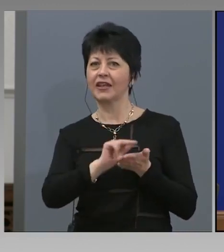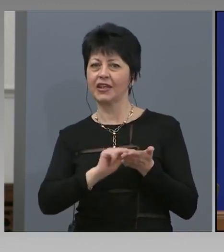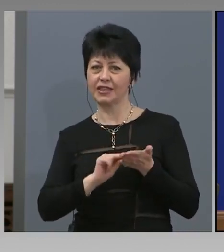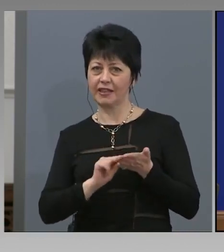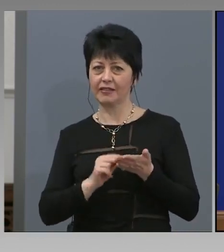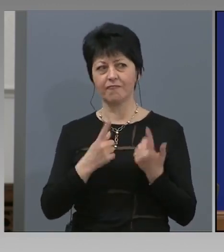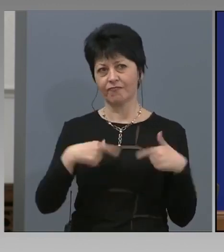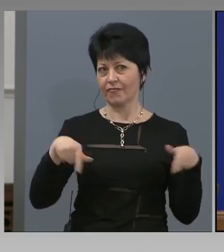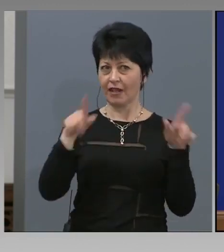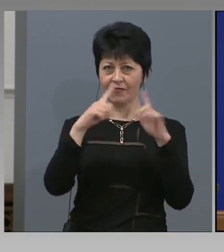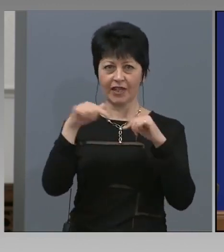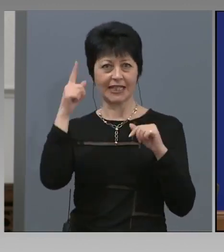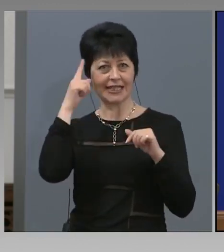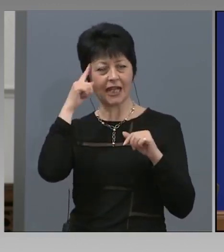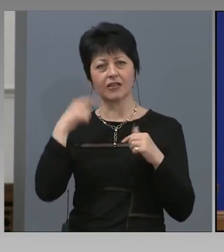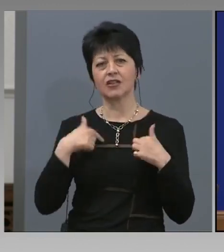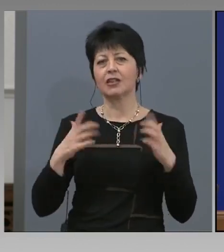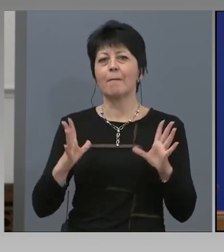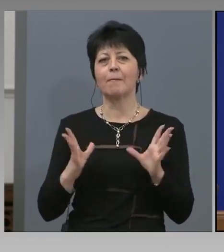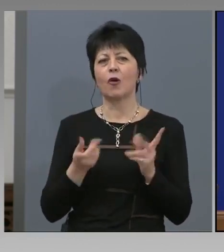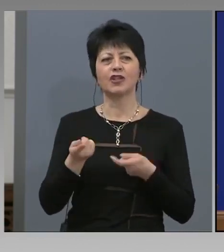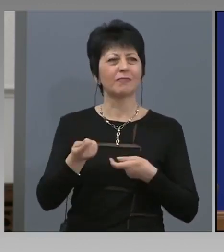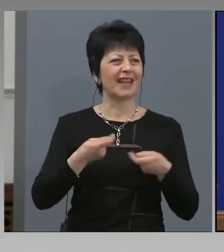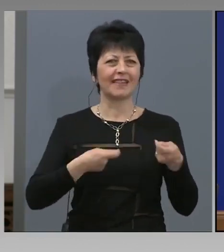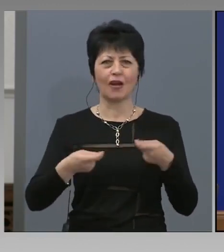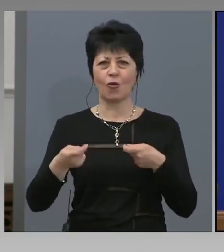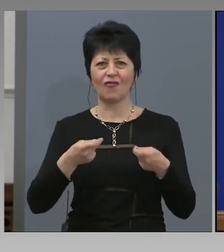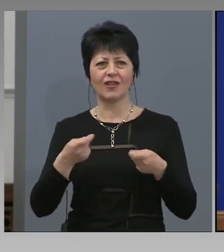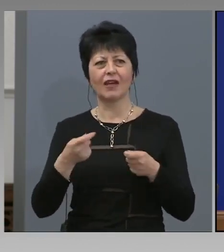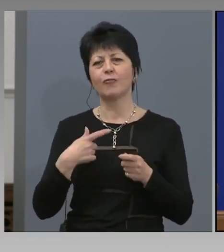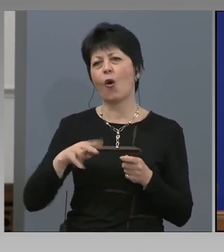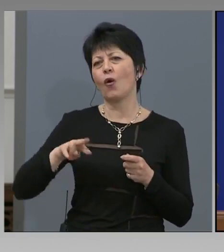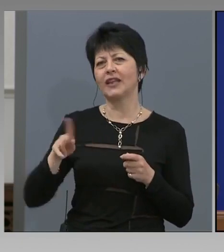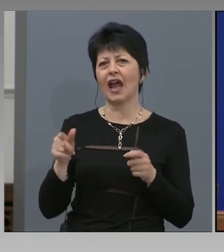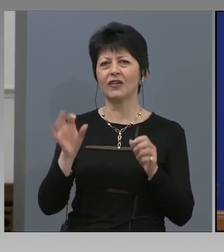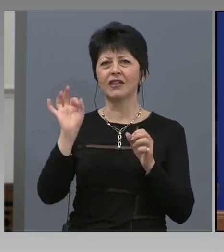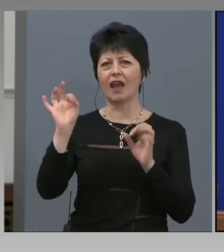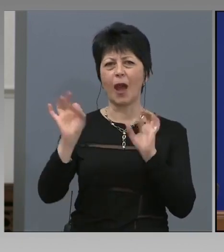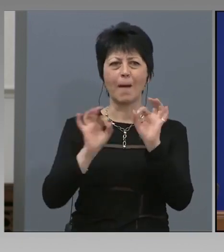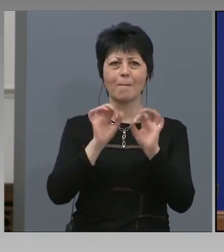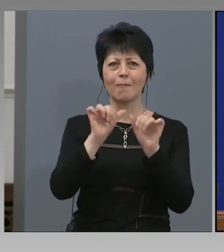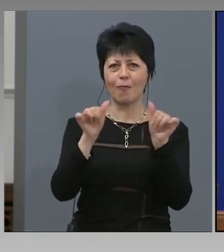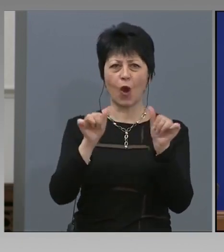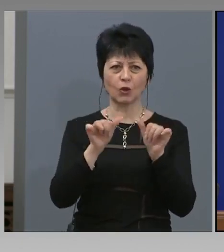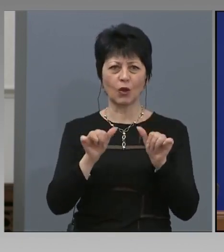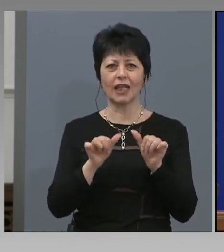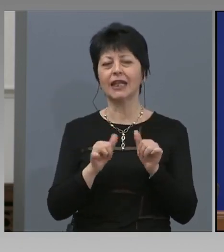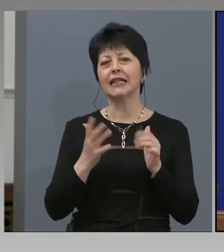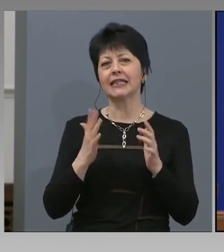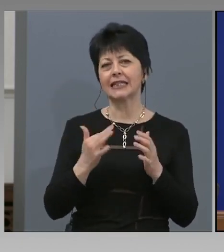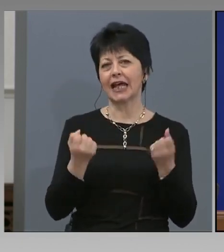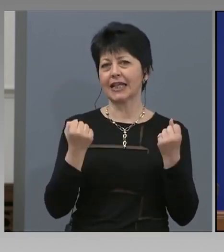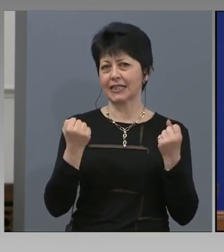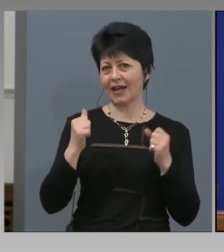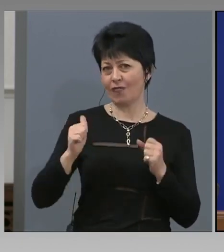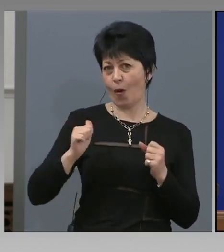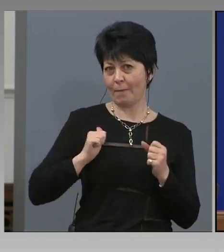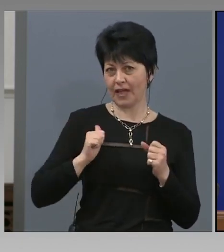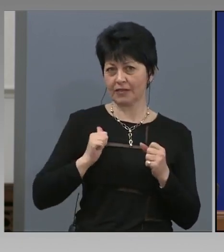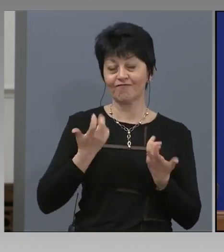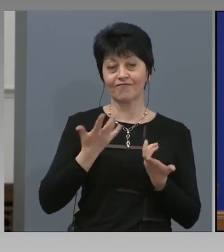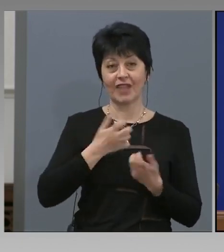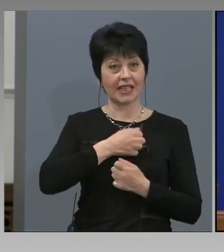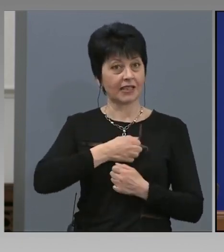започнахме една поредица от търгове по отделните модули на електронното здравоопазване. За съжаление започна един